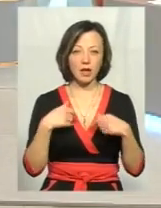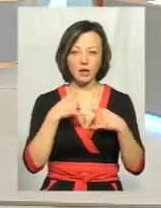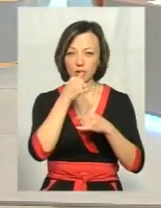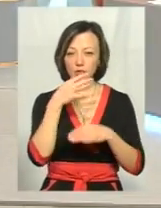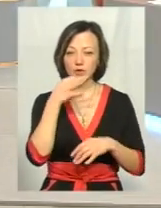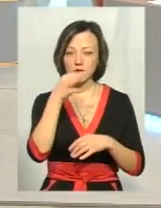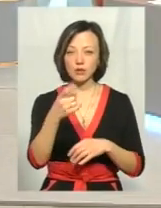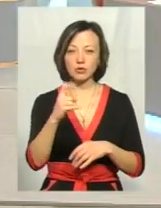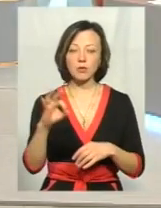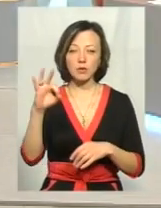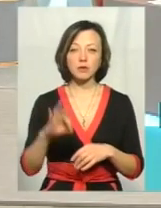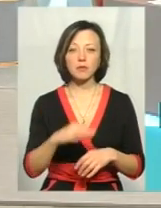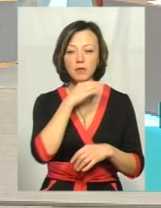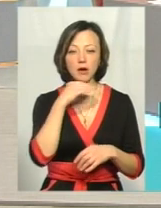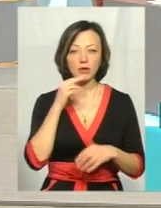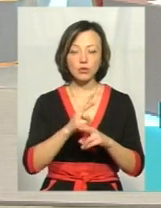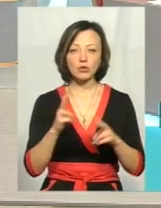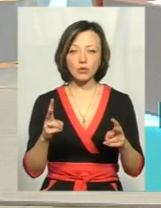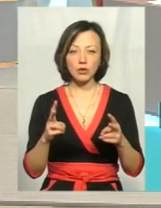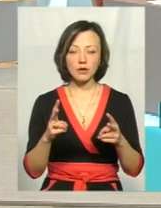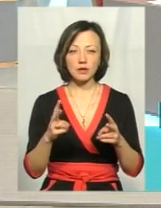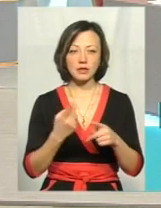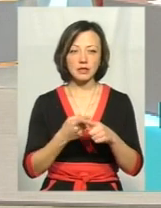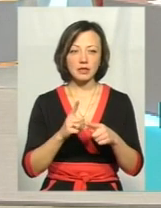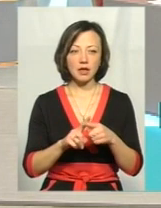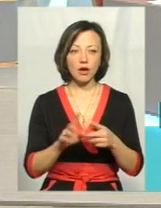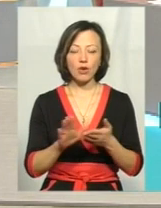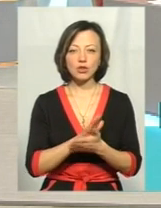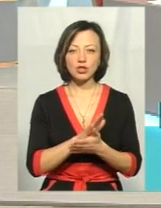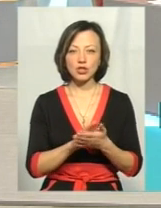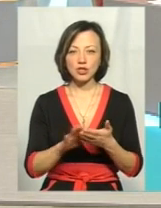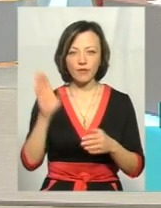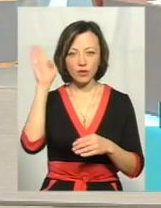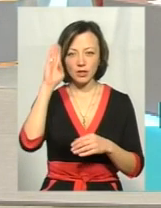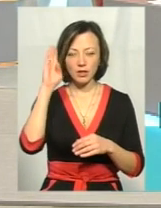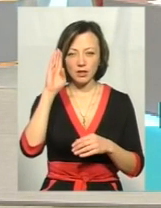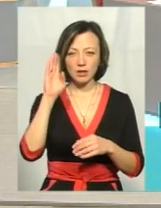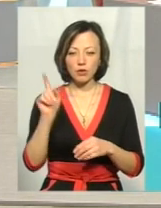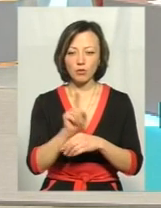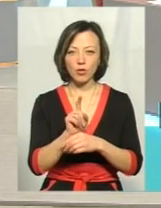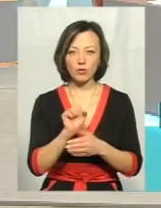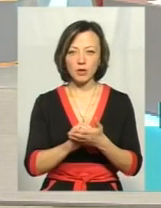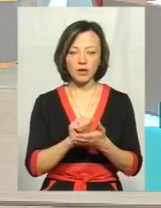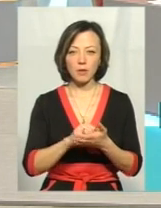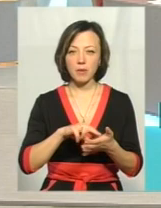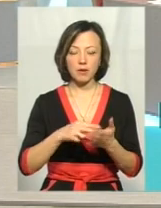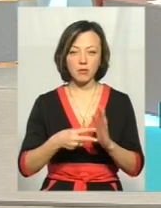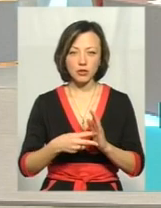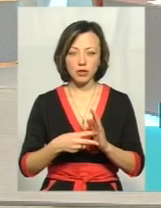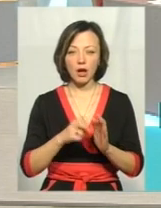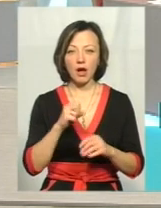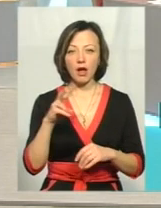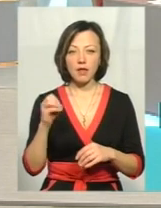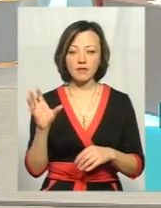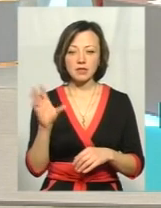можу сказати багато хто, вони такі очищені до очищення води, воно нормативним документом передбачено, але